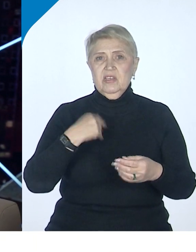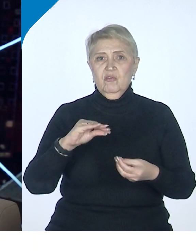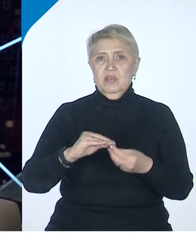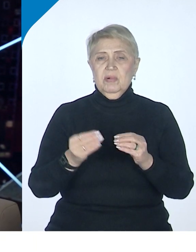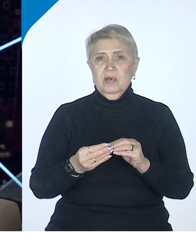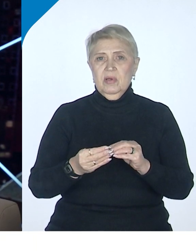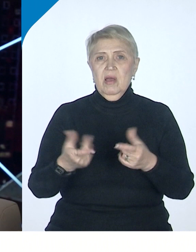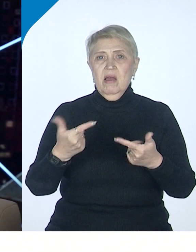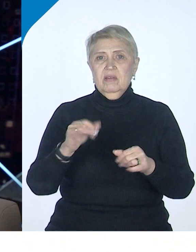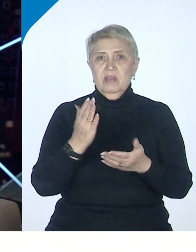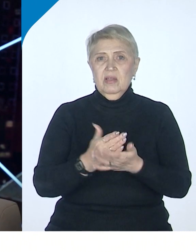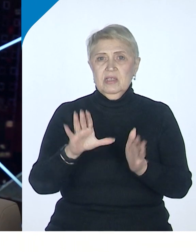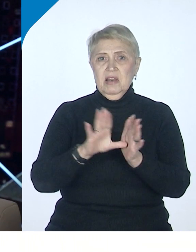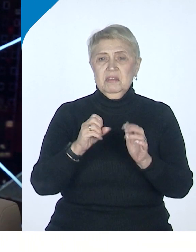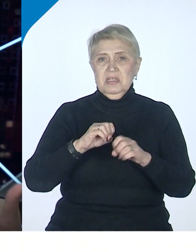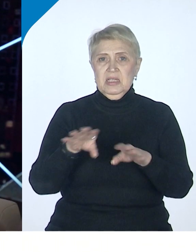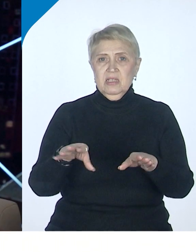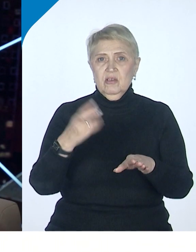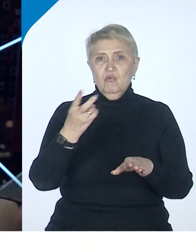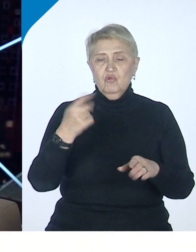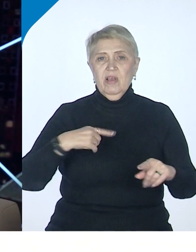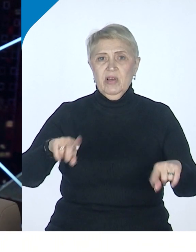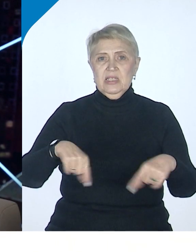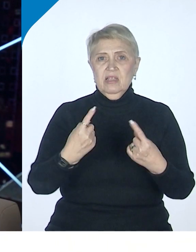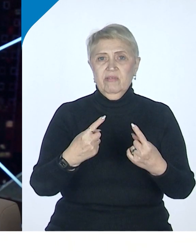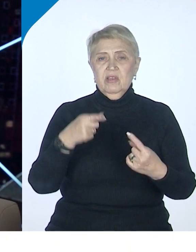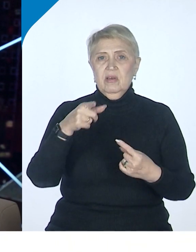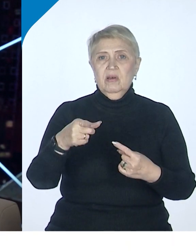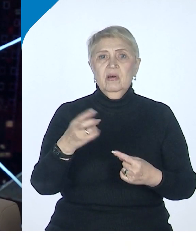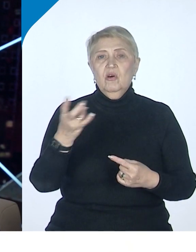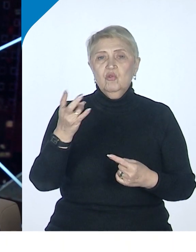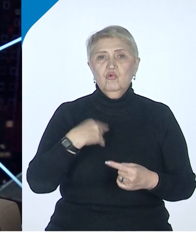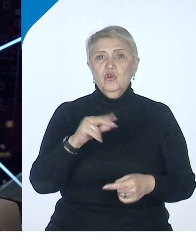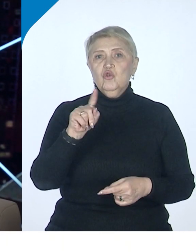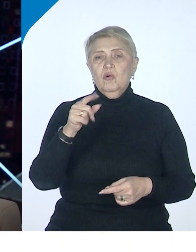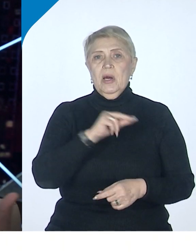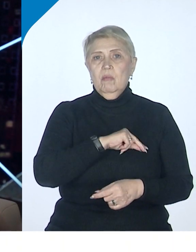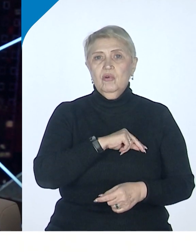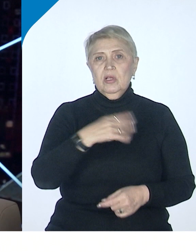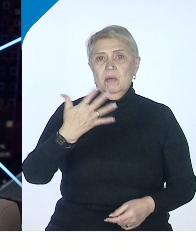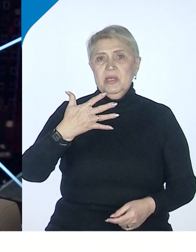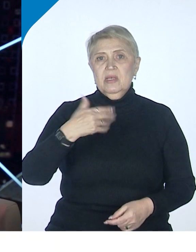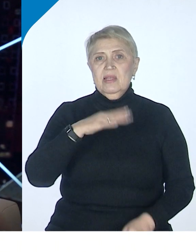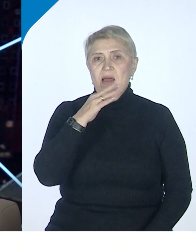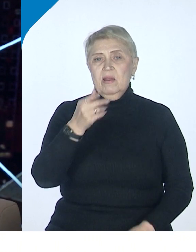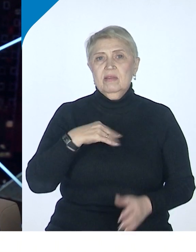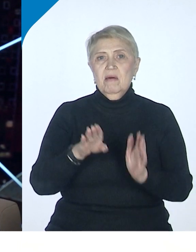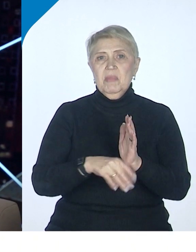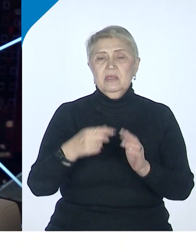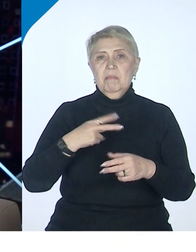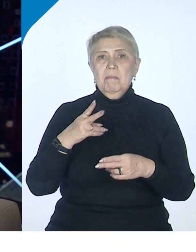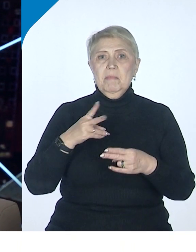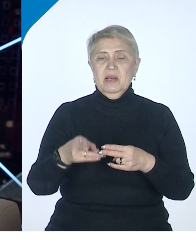электростанция, ее надо восстановить, но восстановить так, чтобы она уже работала, как бы, 50 лет без перерыва на новые технологии и так далее, чтобы были